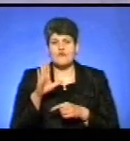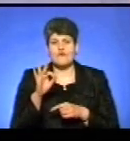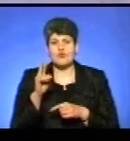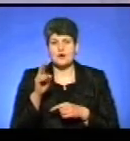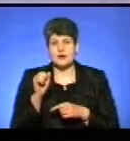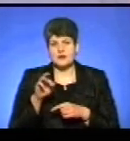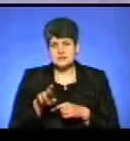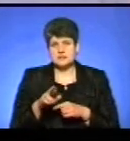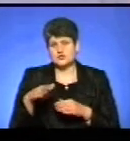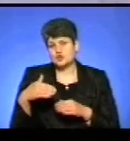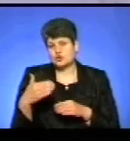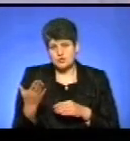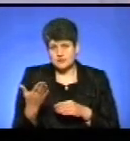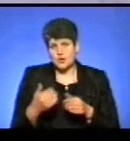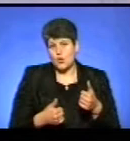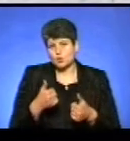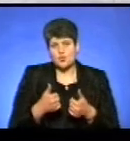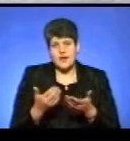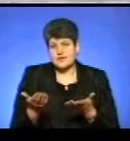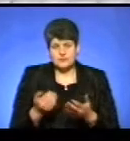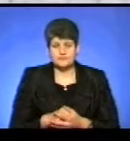сторони. Напевно, що з конкурентів.